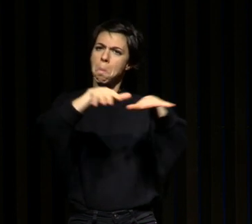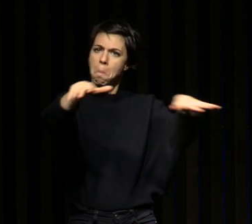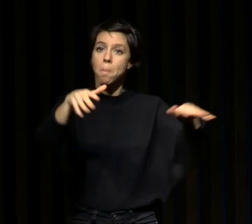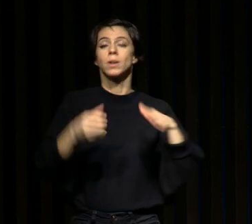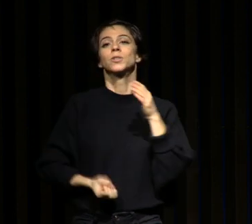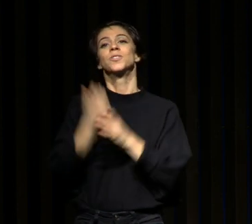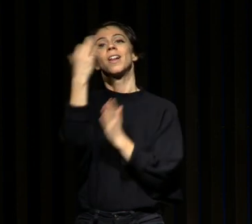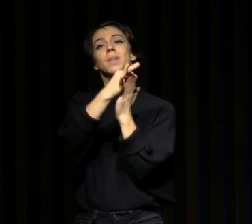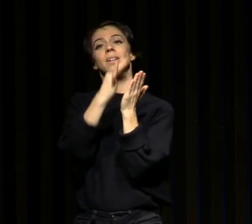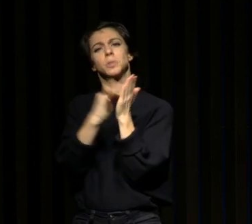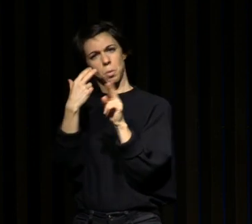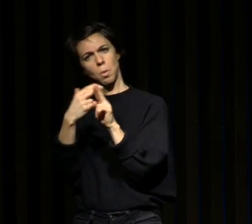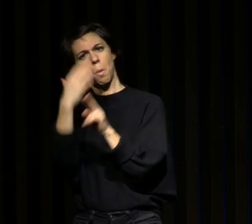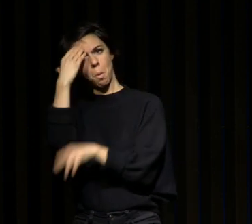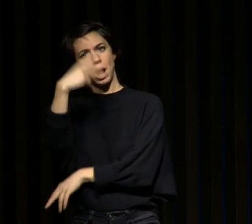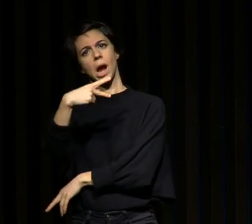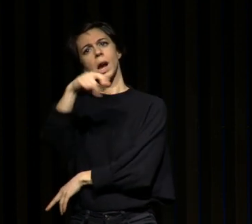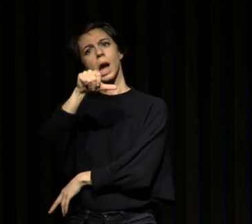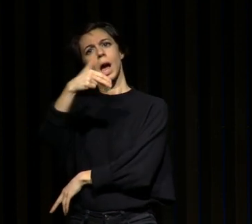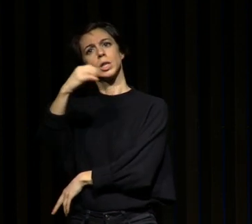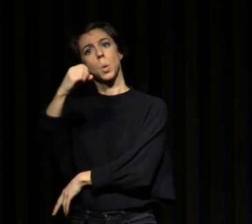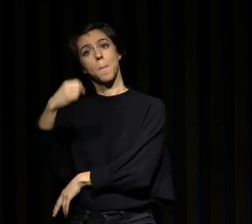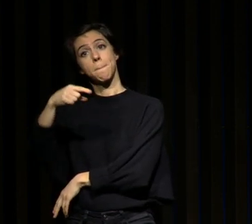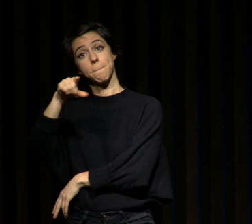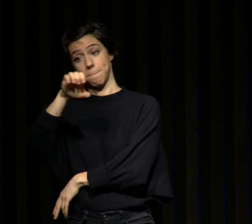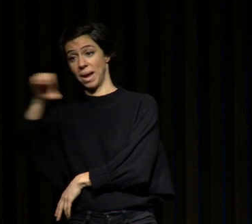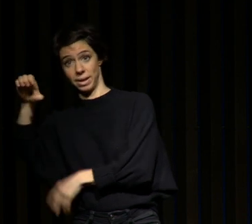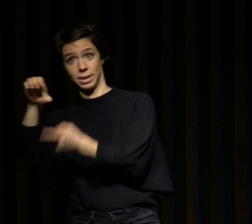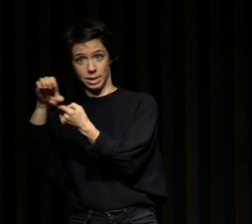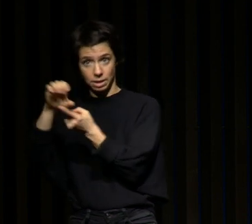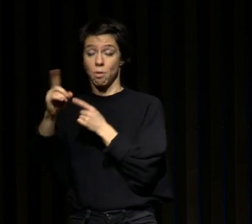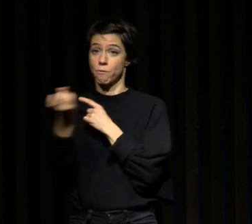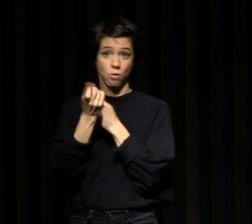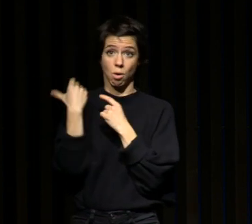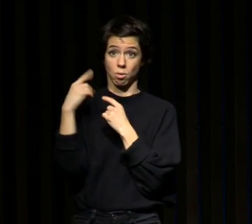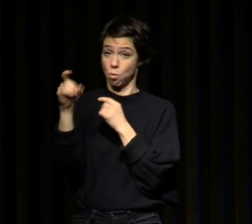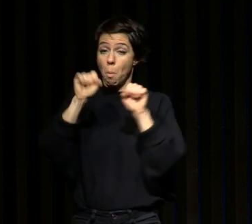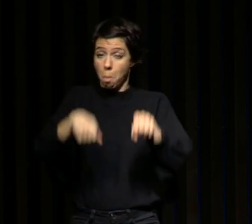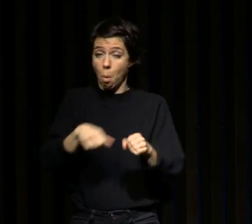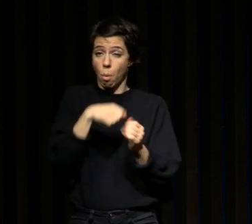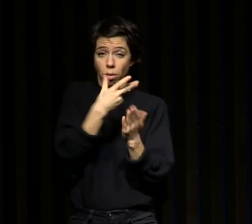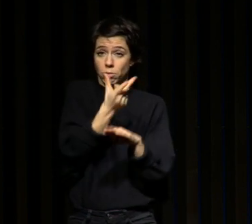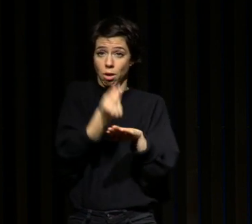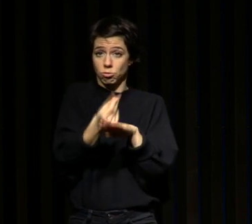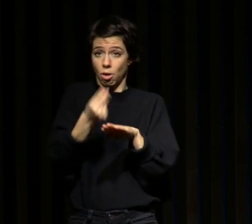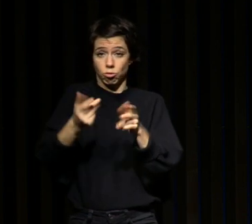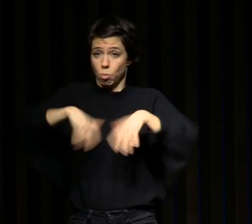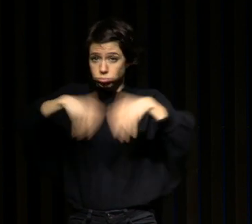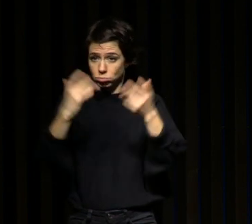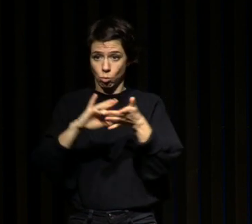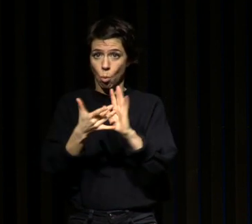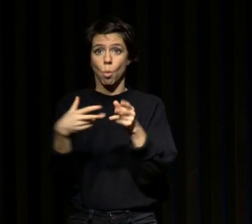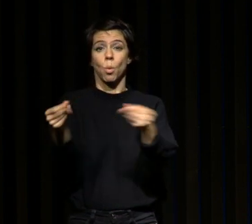elle est téléchargeable sur le Google Store et l'Apple Store elle s'appuie sur une évaluation avec des échelles qui ont été